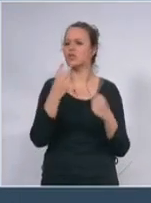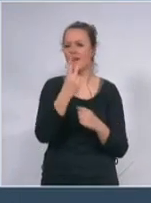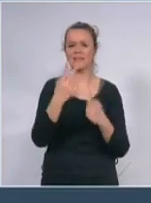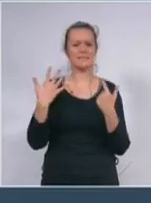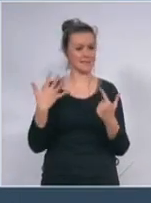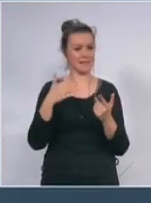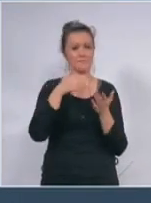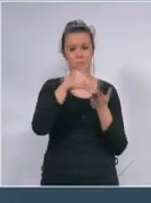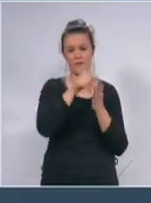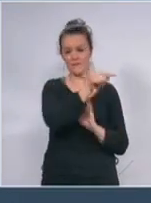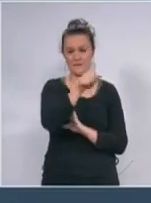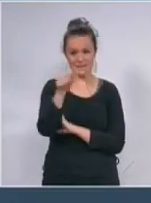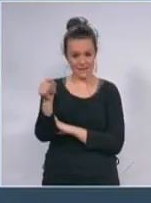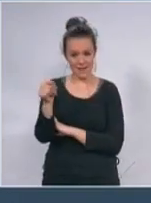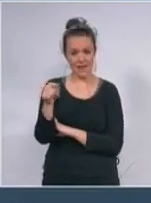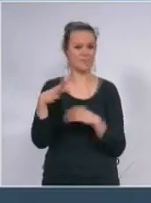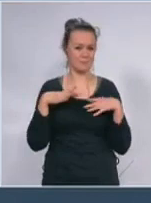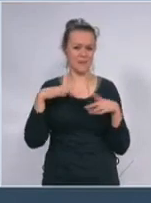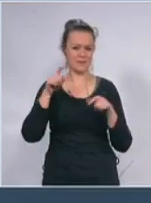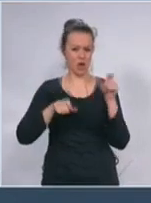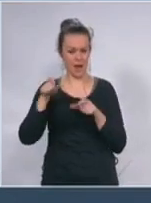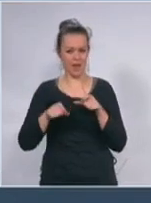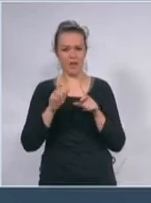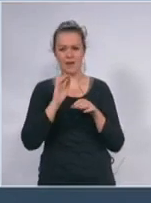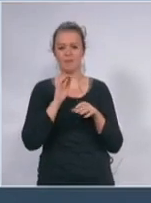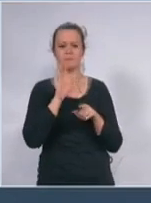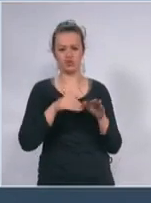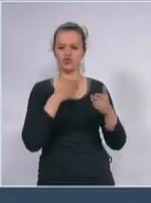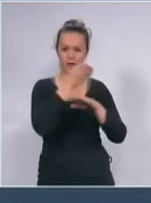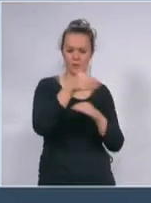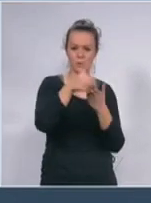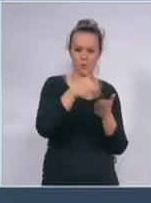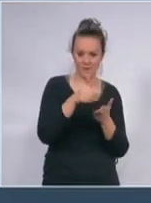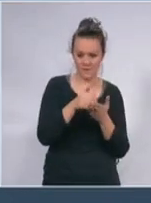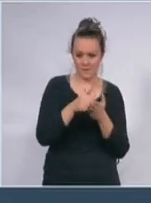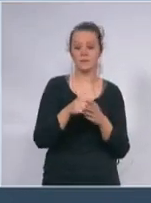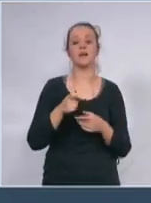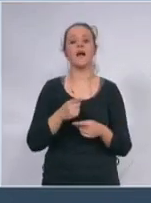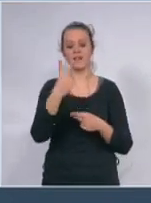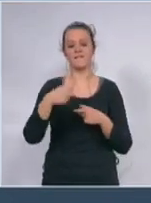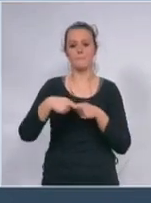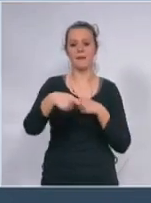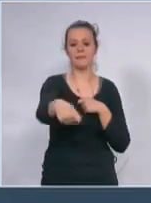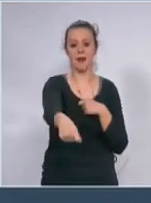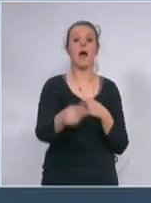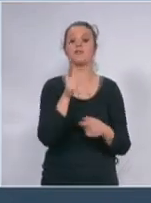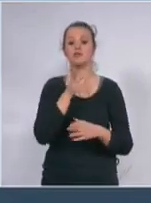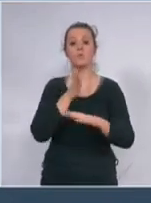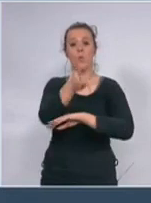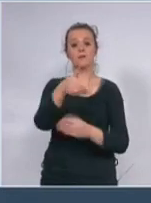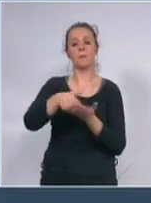penzionere. 2 metra razmaka dobit će svi maske na izlazu, odnosno na ulazu u samu prodavnicu.